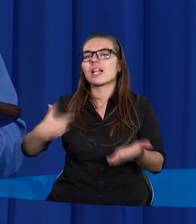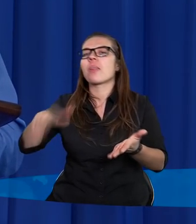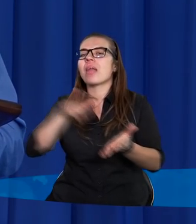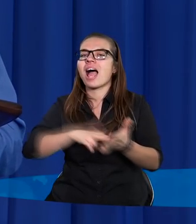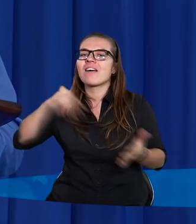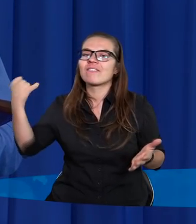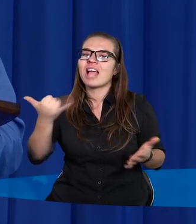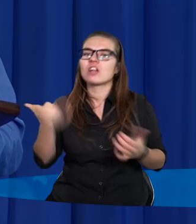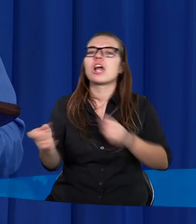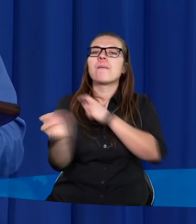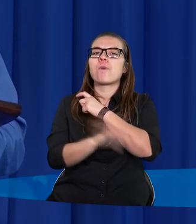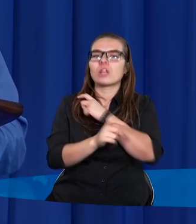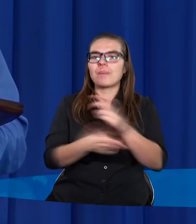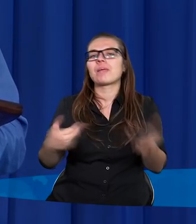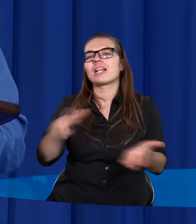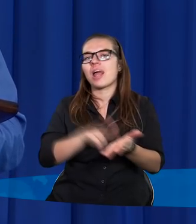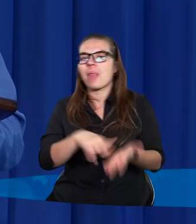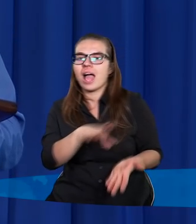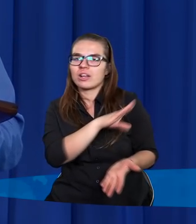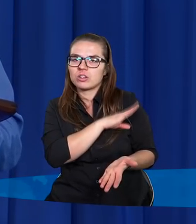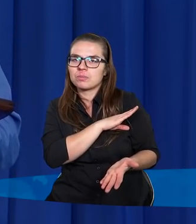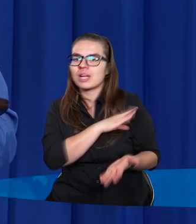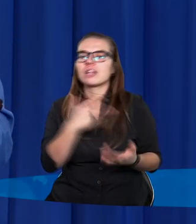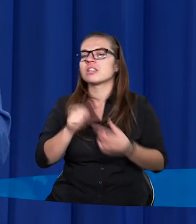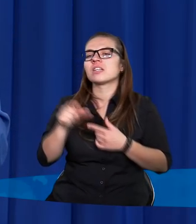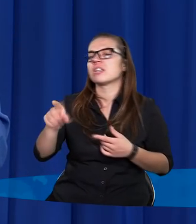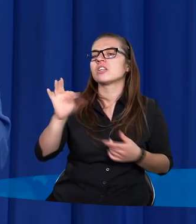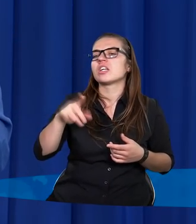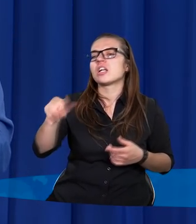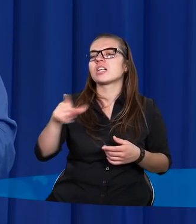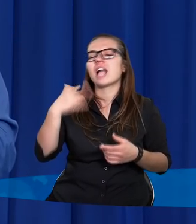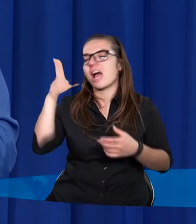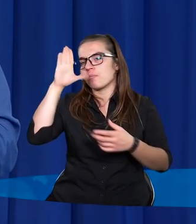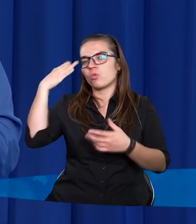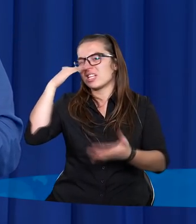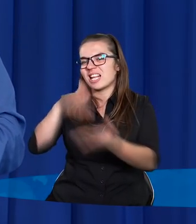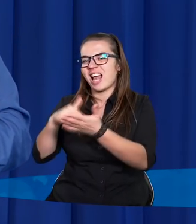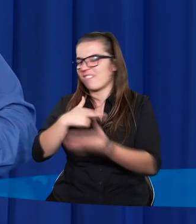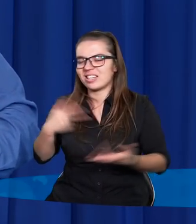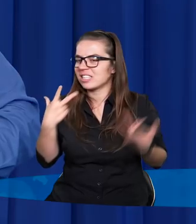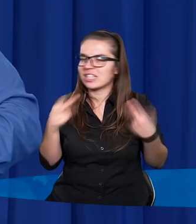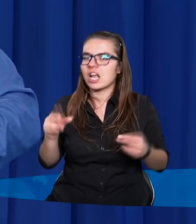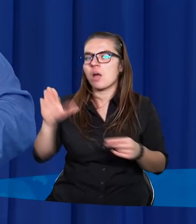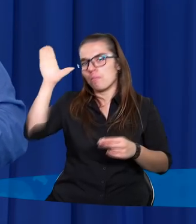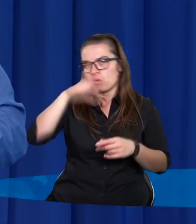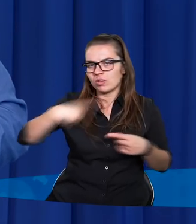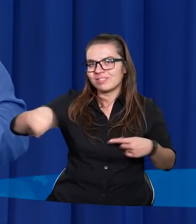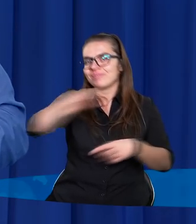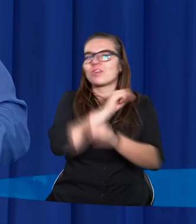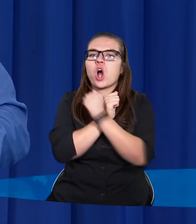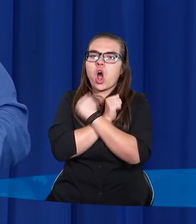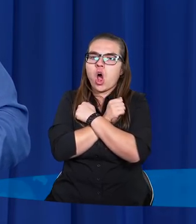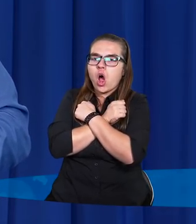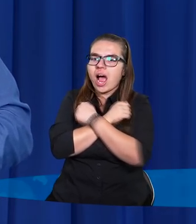na śmierć. To nie jest tak, że Pan Bóg kogokolwiek nienawidzi. Pan Bóg kocha nas wszystkich